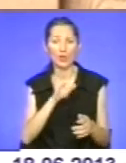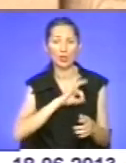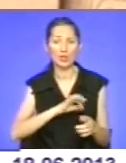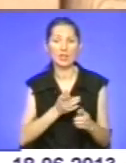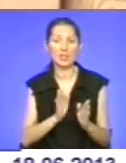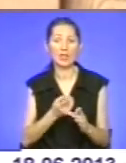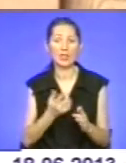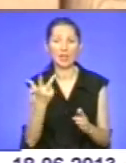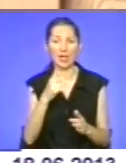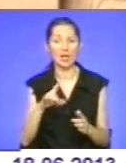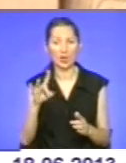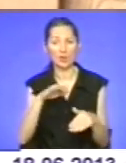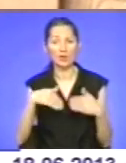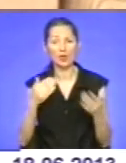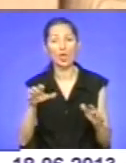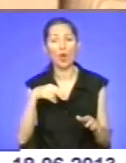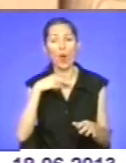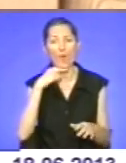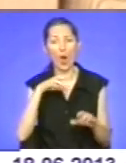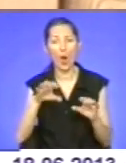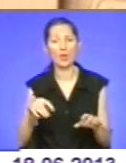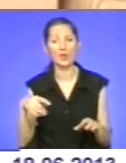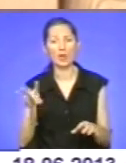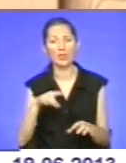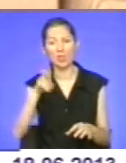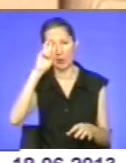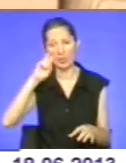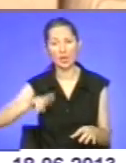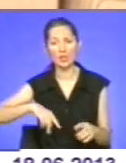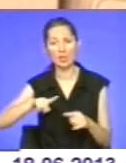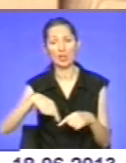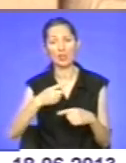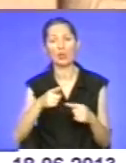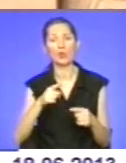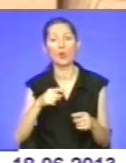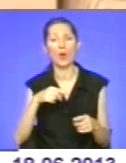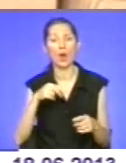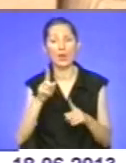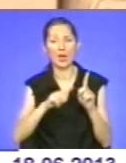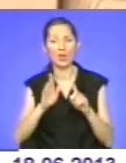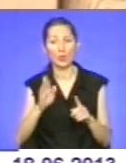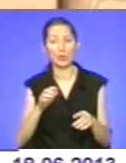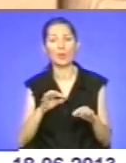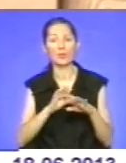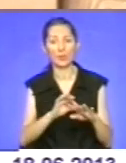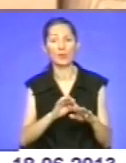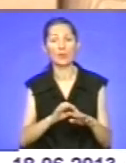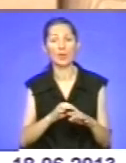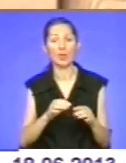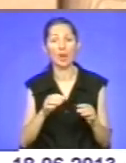увагу до голівадміністрації на наступну нараду буде проведено детальний моніторинг. Що стосується будівництва,